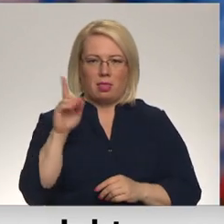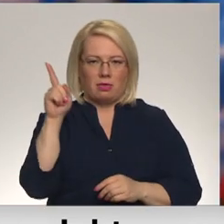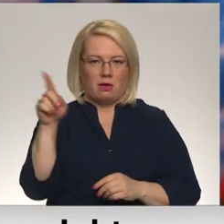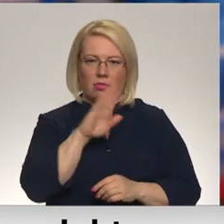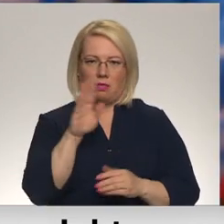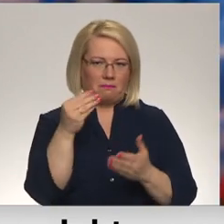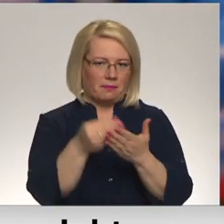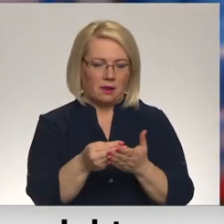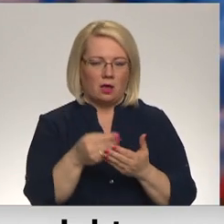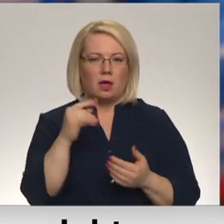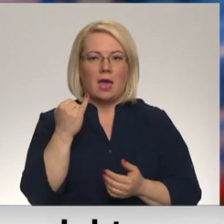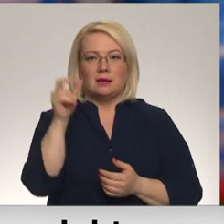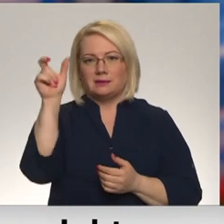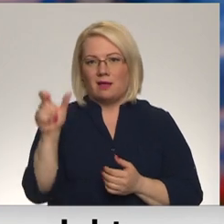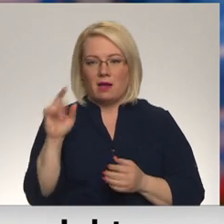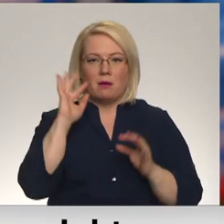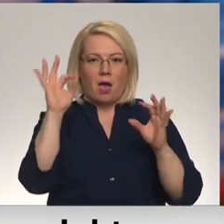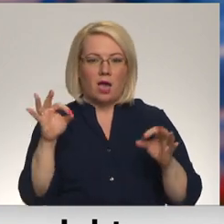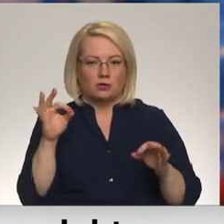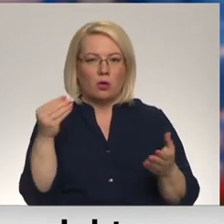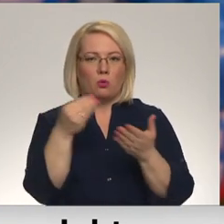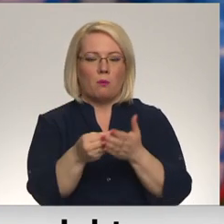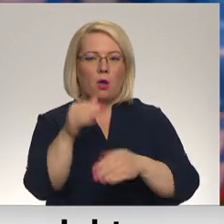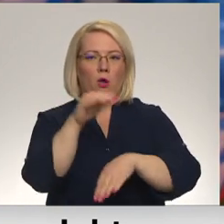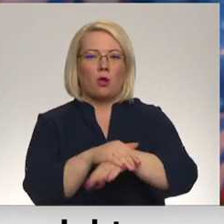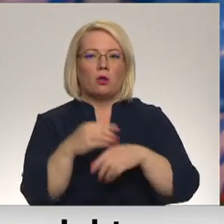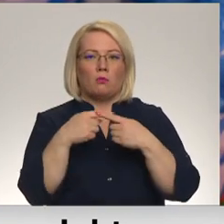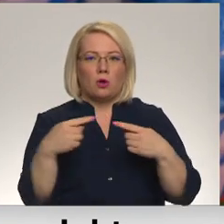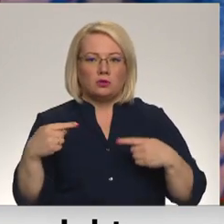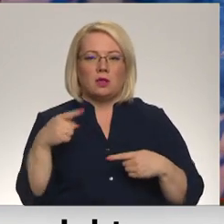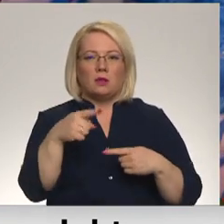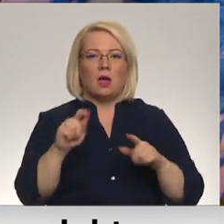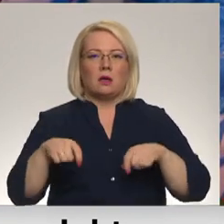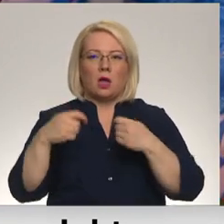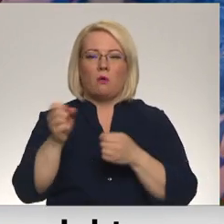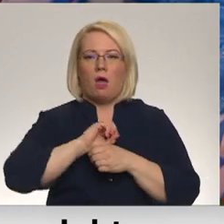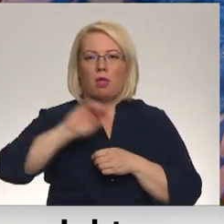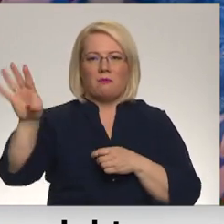Ja patērētājiem ir aizdoms, ka ir iegādāta konkrētā produkcija, tā jānododāt pakaļ veikalā.